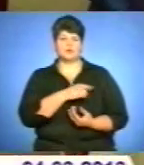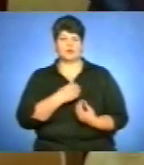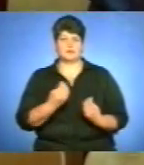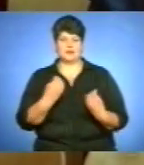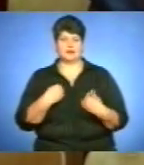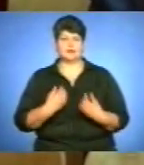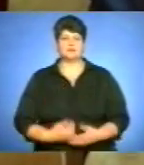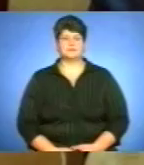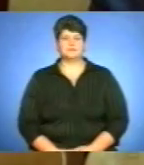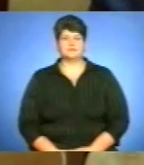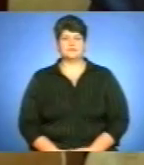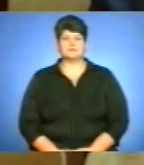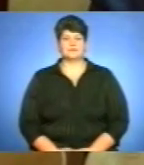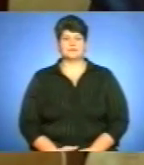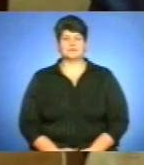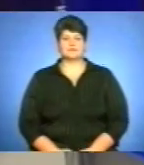Дякую